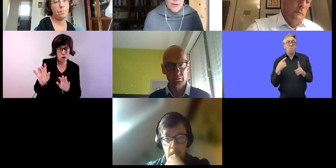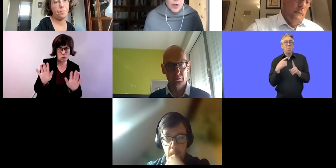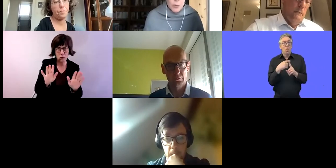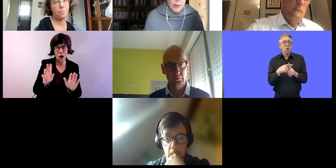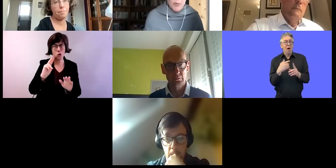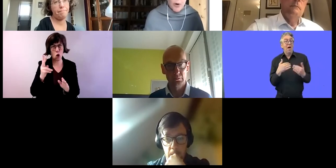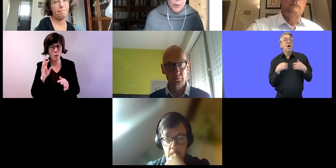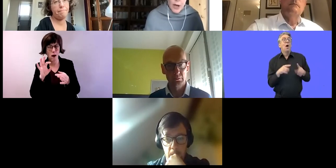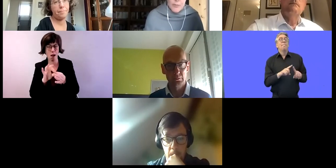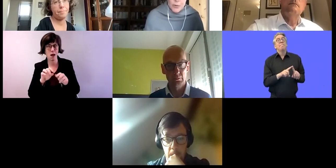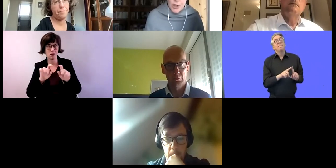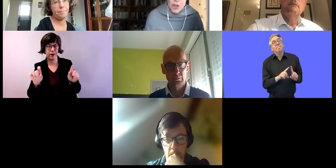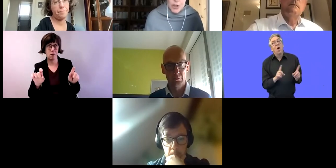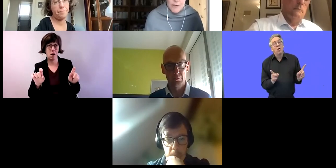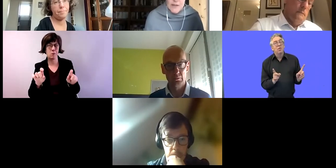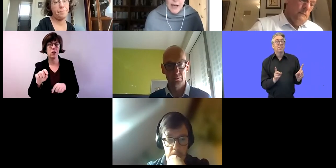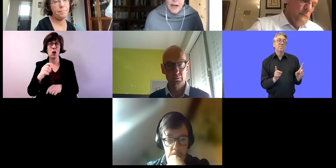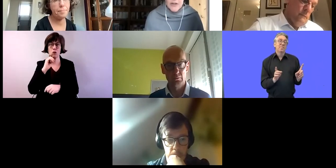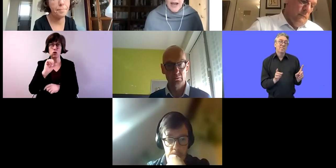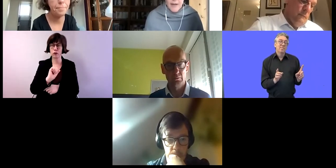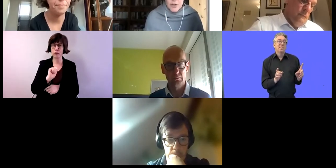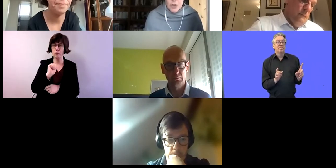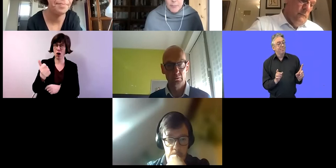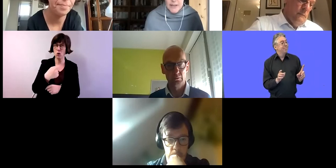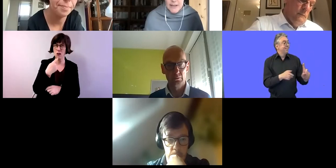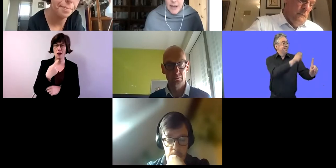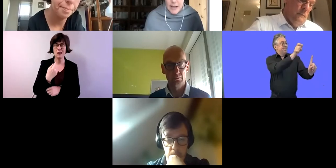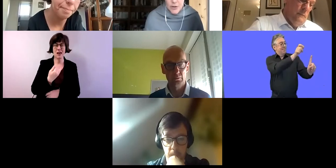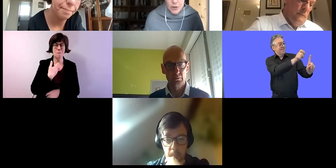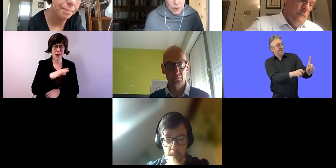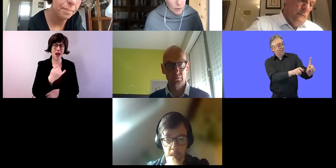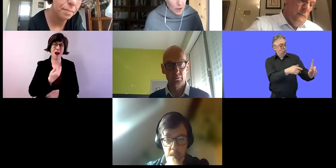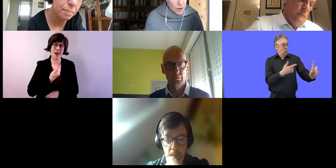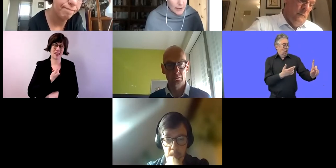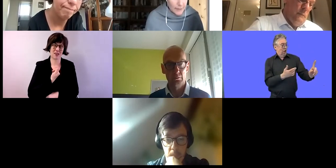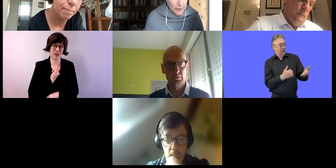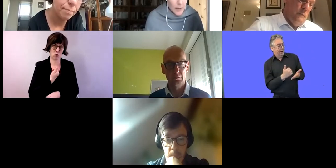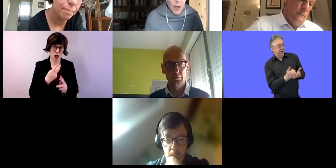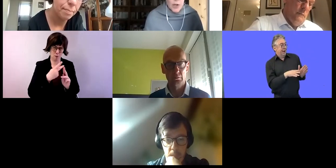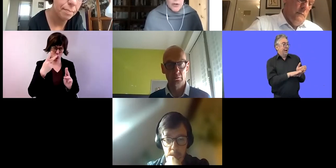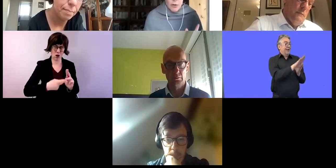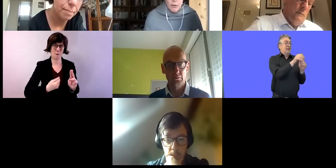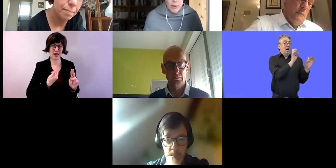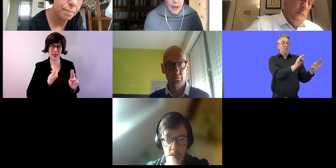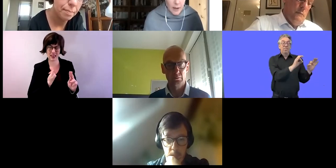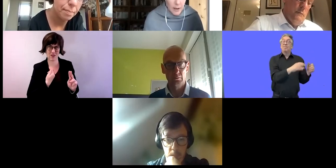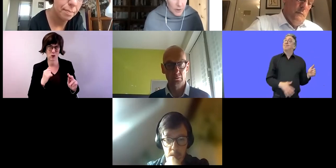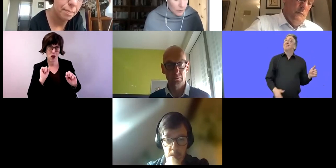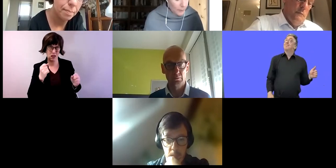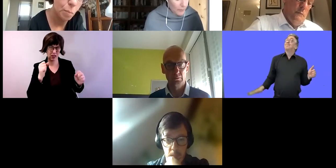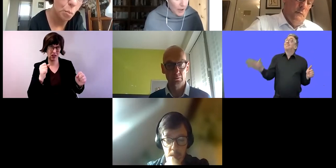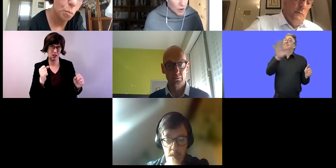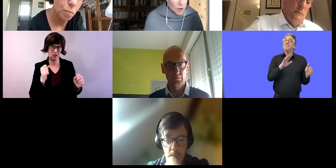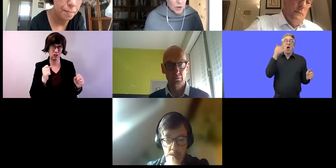ansprechen. Ich möchte allerdings vorausschicken, dass es individuelle Programme und Initiativen sind, die noch nicht wirklich auf die nationale